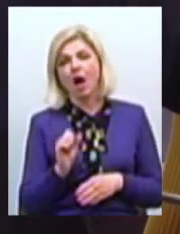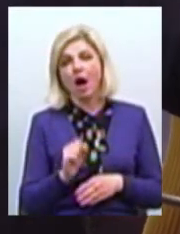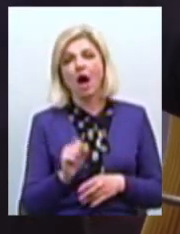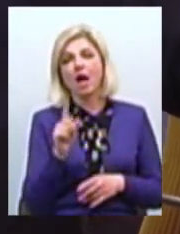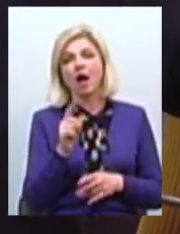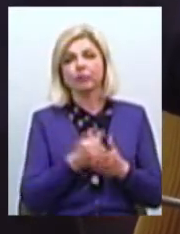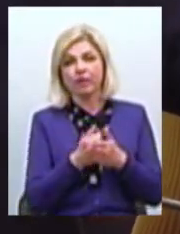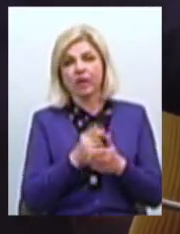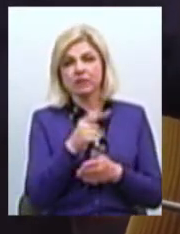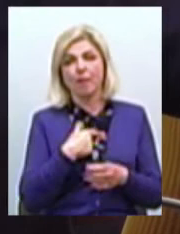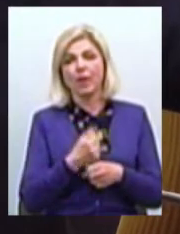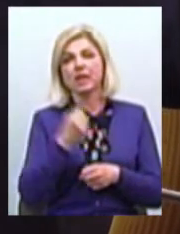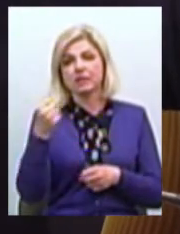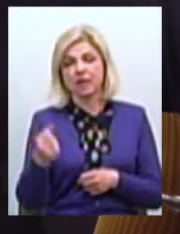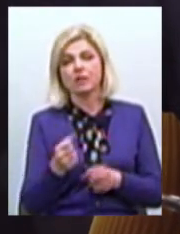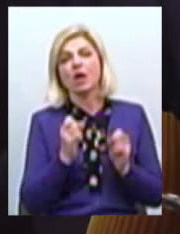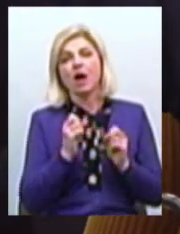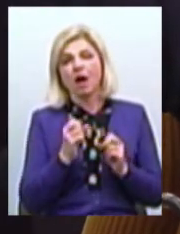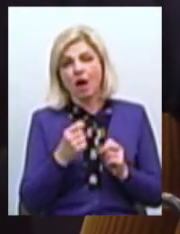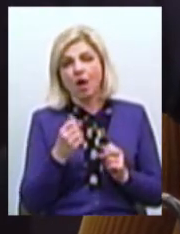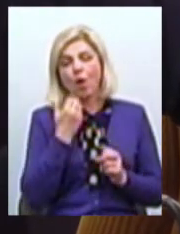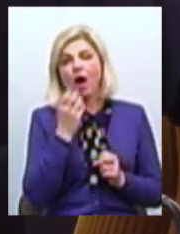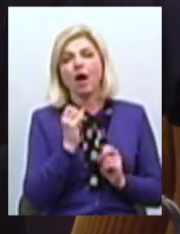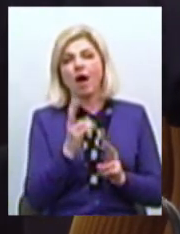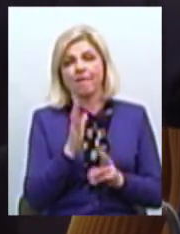Це знаєте, як в тому анікдоті Коли бюють дитину